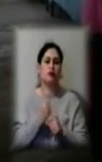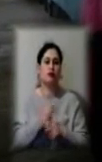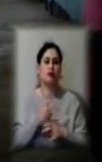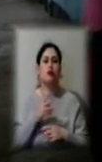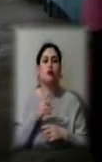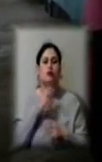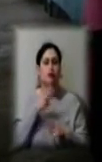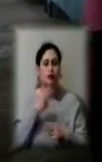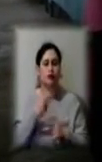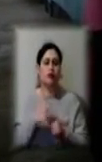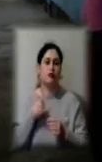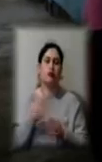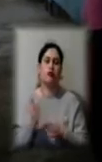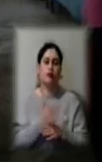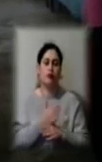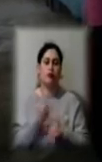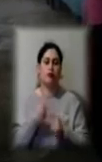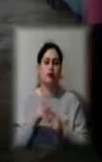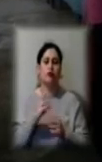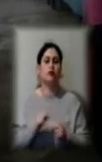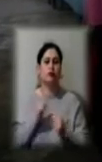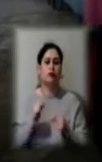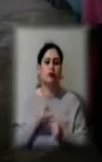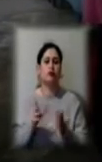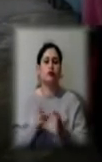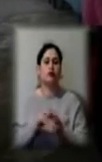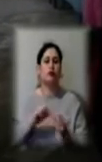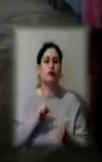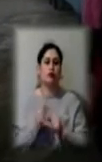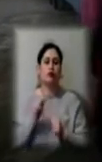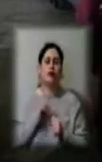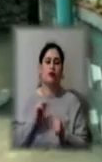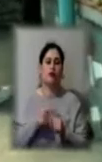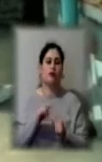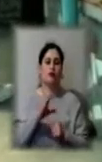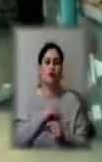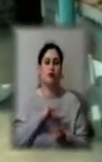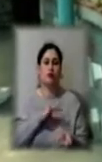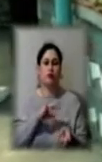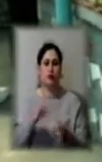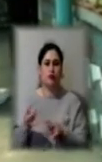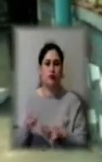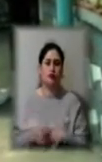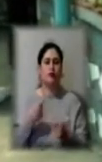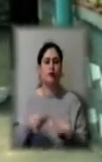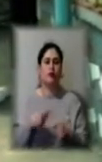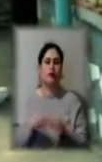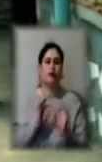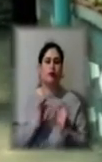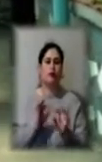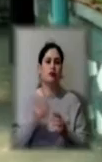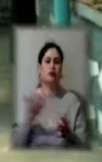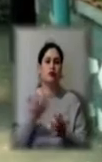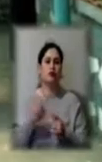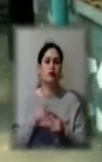усуваємо, тобто намагаємо спільно, дружно працювати, аби все було нормально. Продавці розповідають, які ціни на